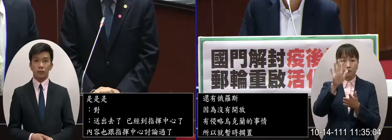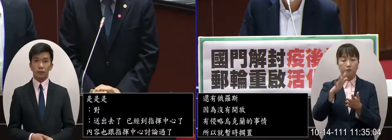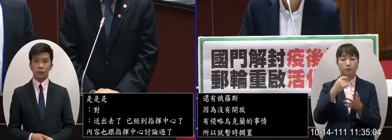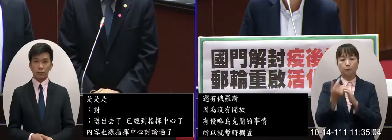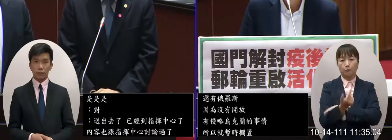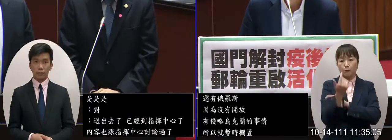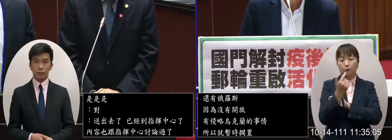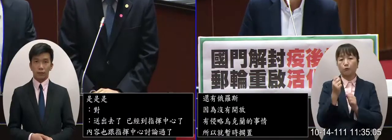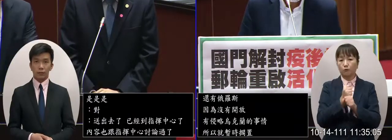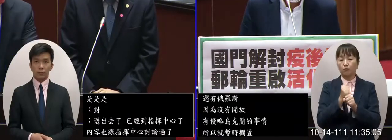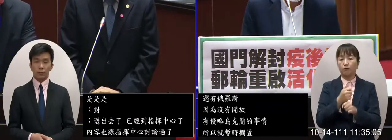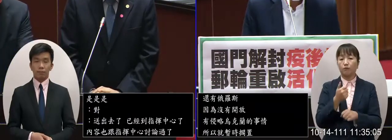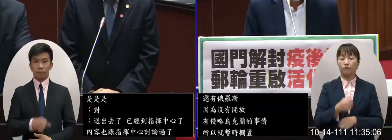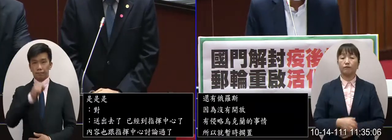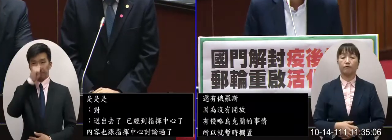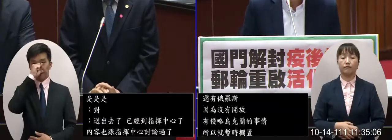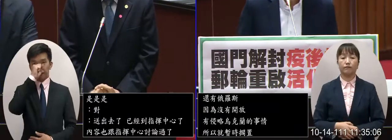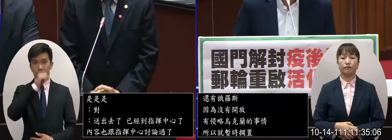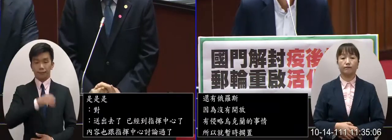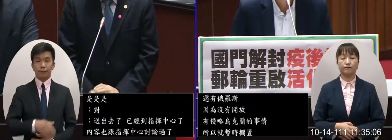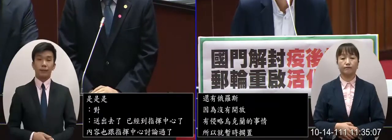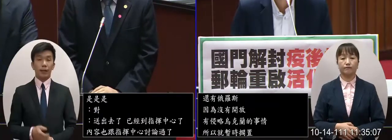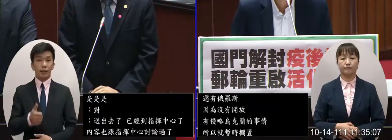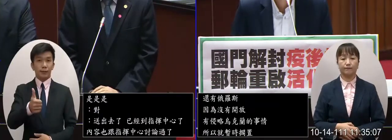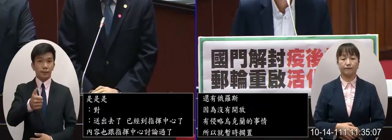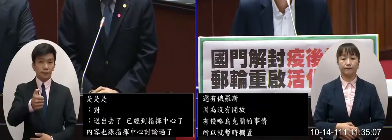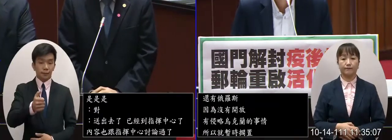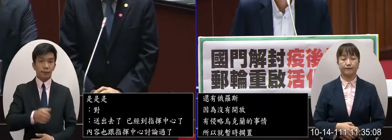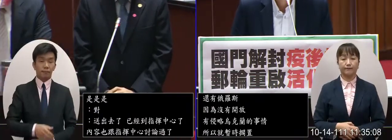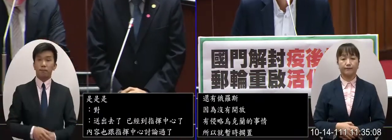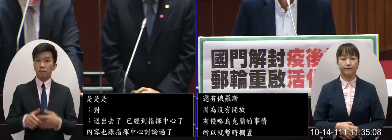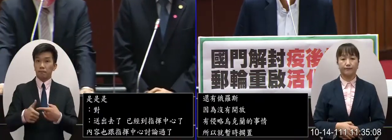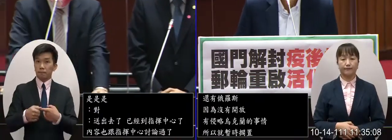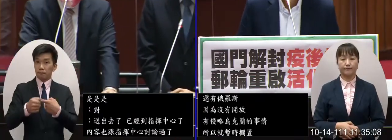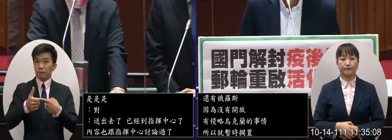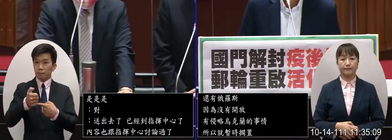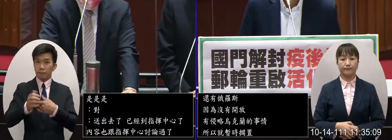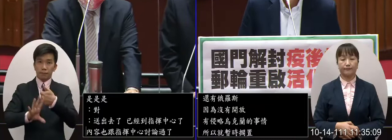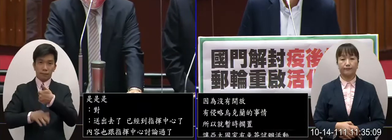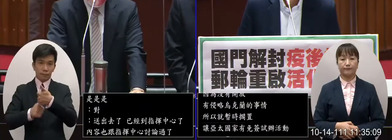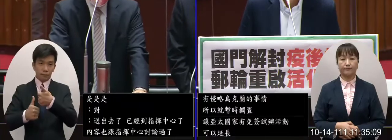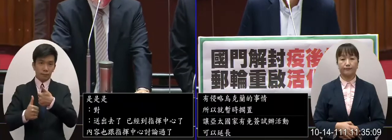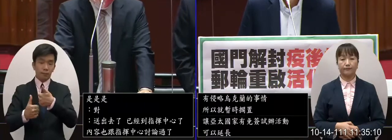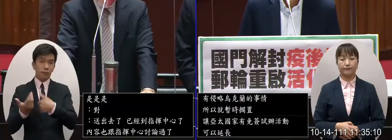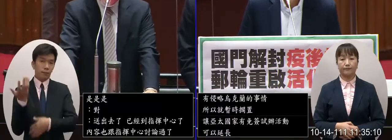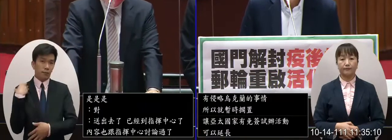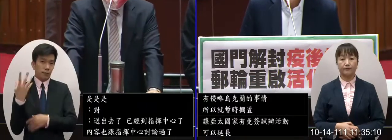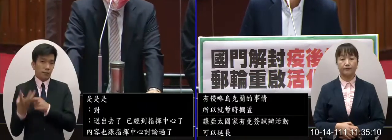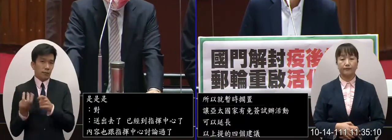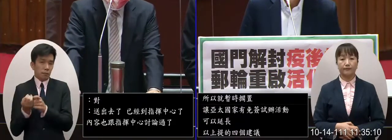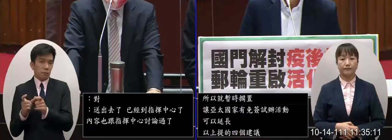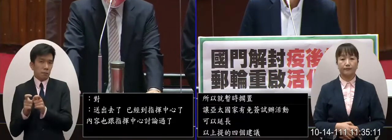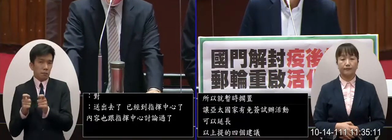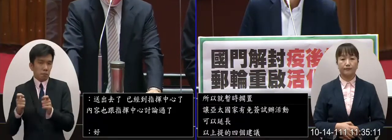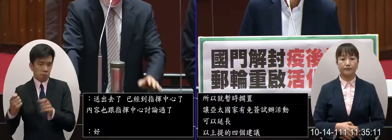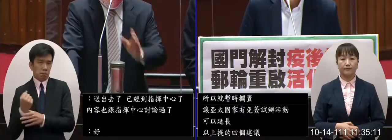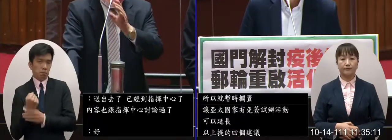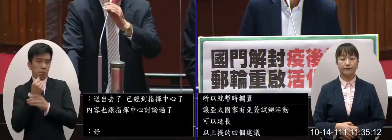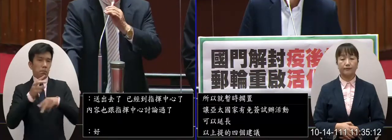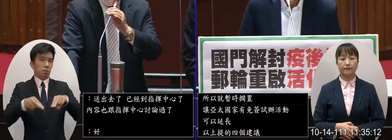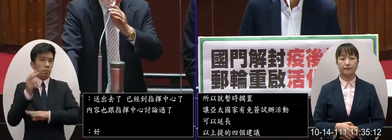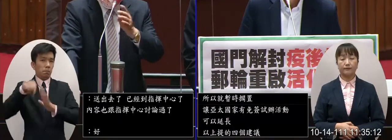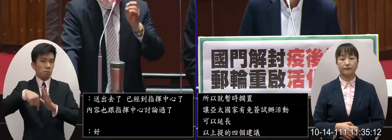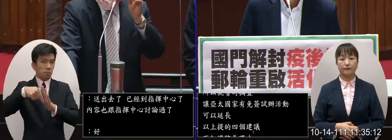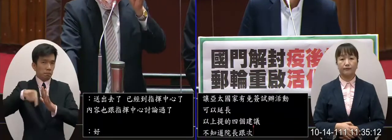可以趕快來處理好 我很謝謝第一要謝謝委員過去多年來一直支持行政院相